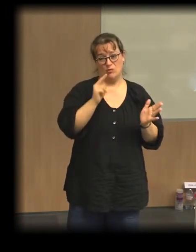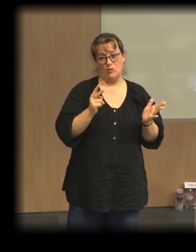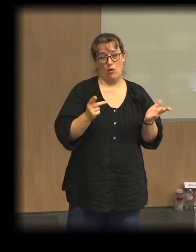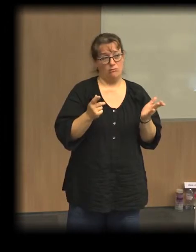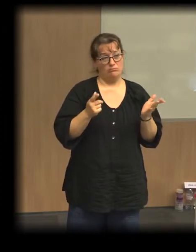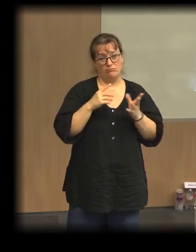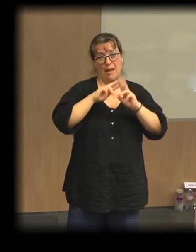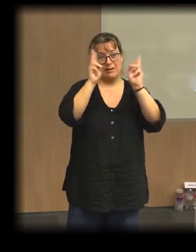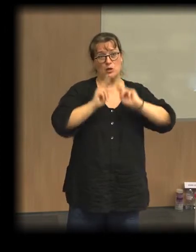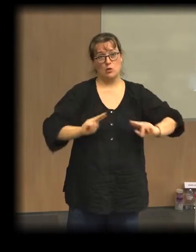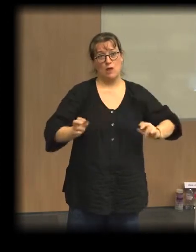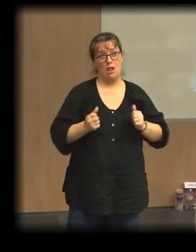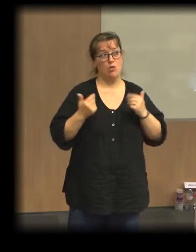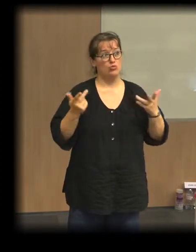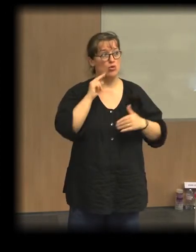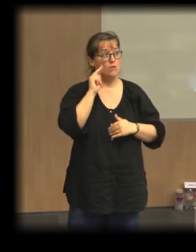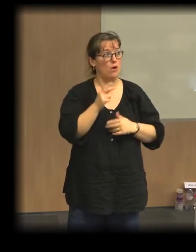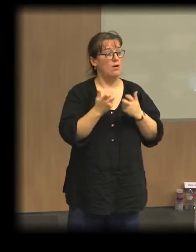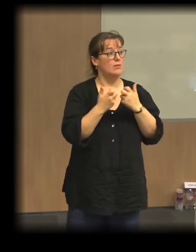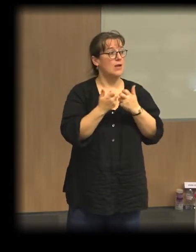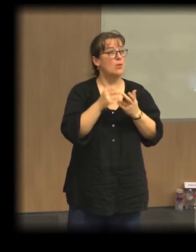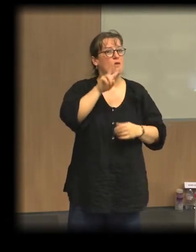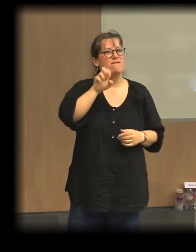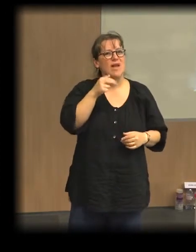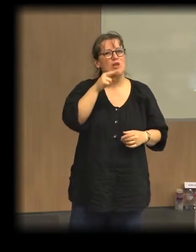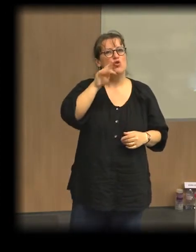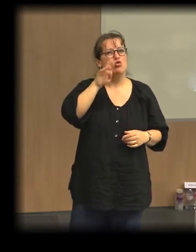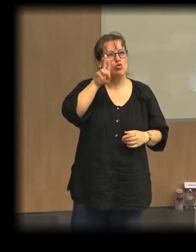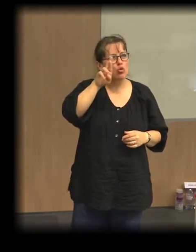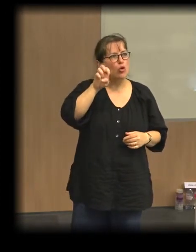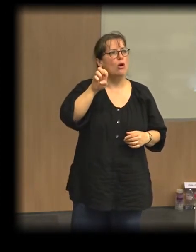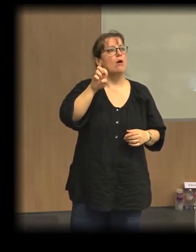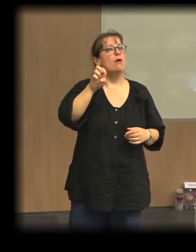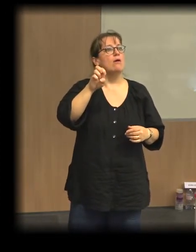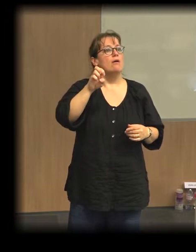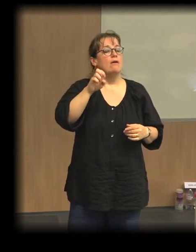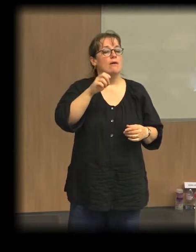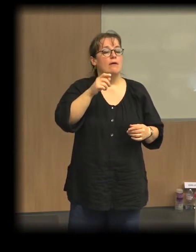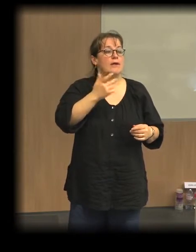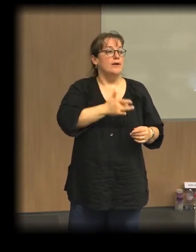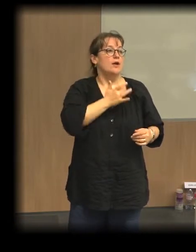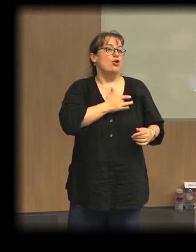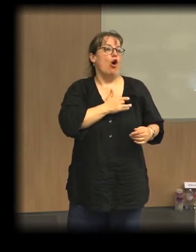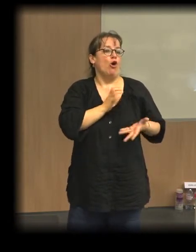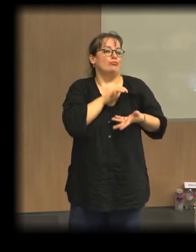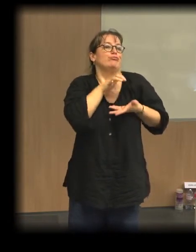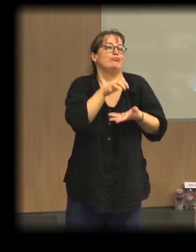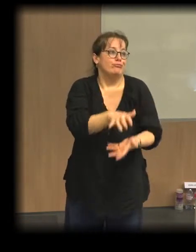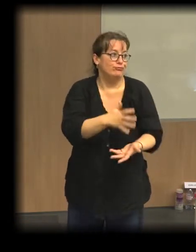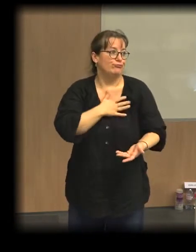mouvements au niveau international comme le mouvement de venture philanthropie, c'est-à-dire une philanthropie qui soit plus